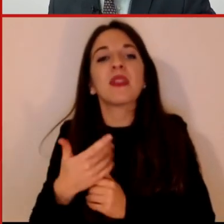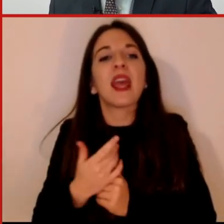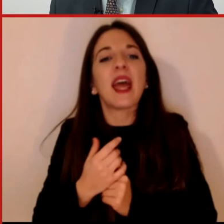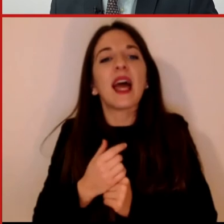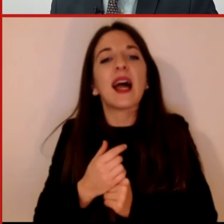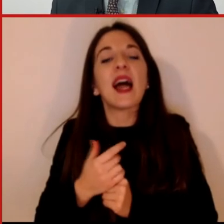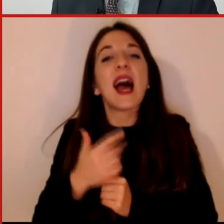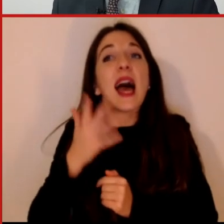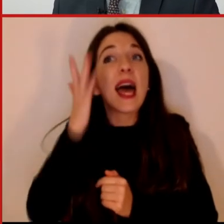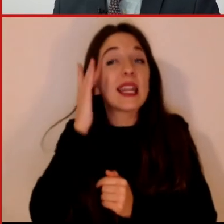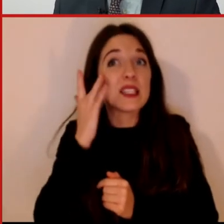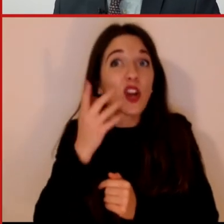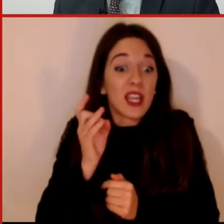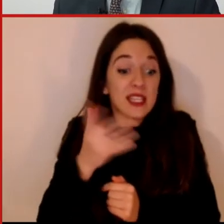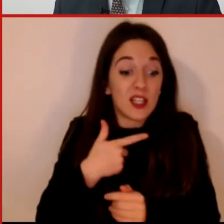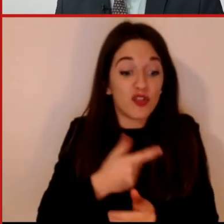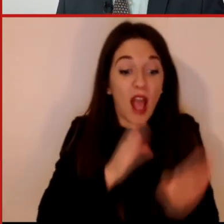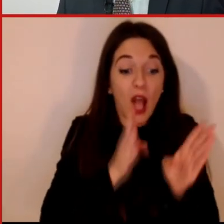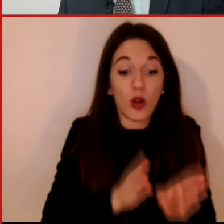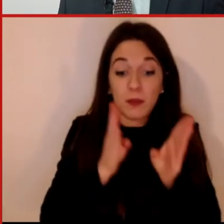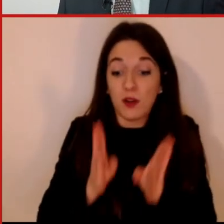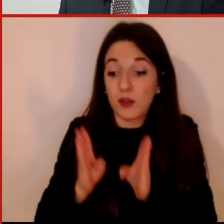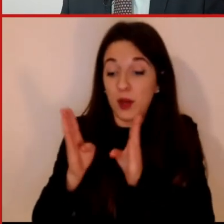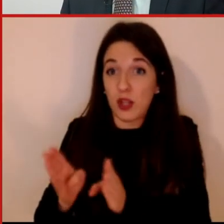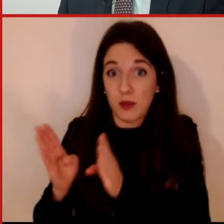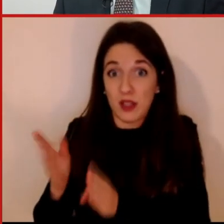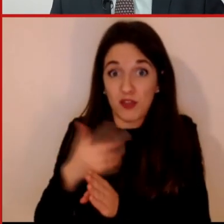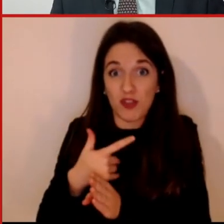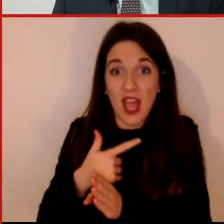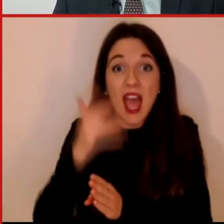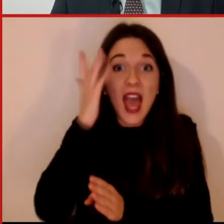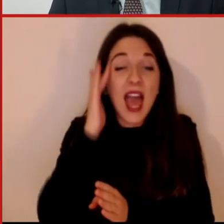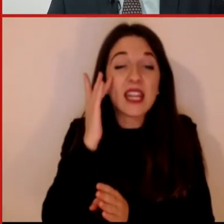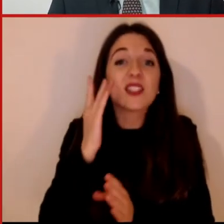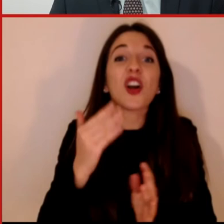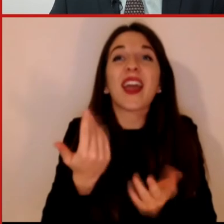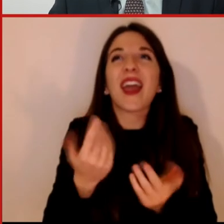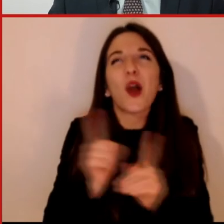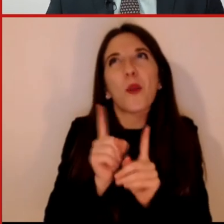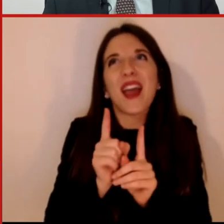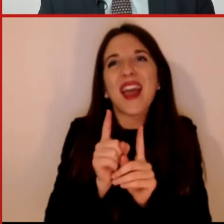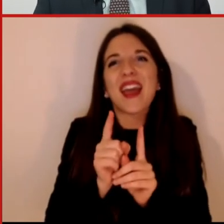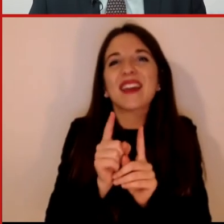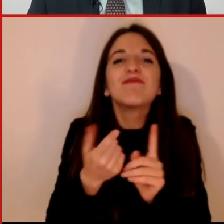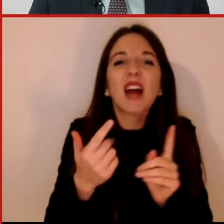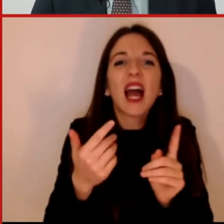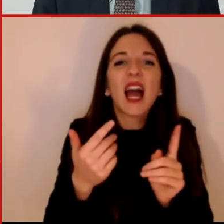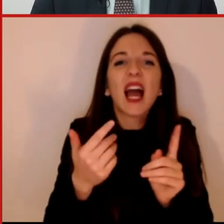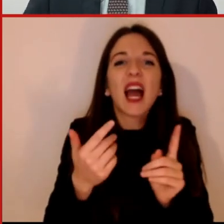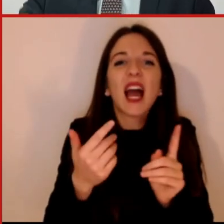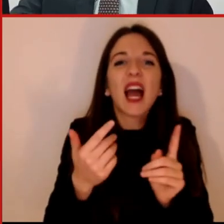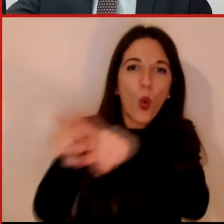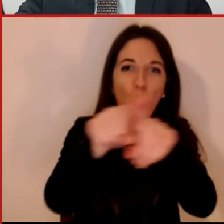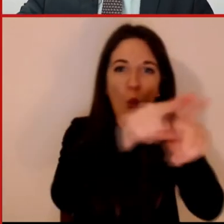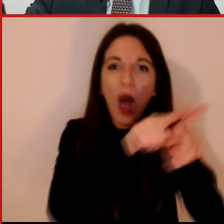avere tante case costruite tutte uguali. Non perderemo totalmente la creatività che da sempre ci caratterizza?